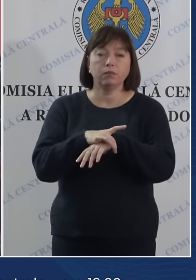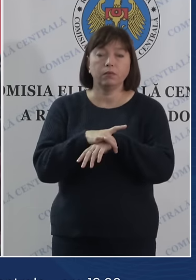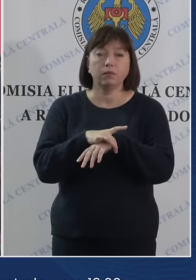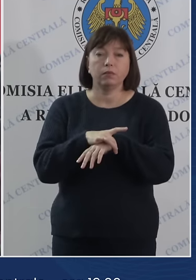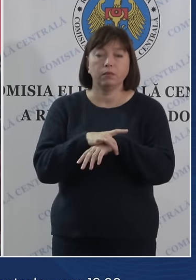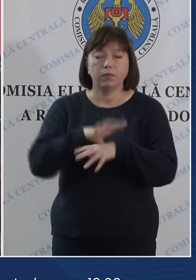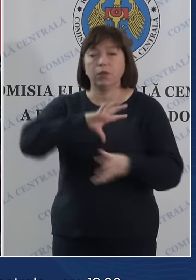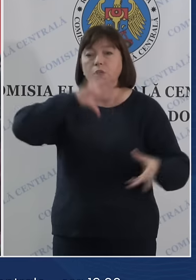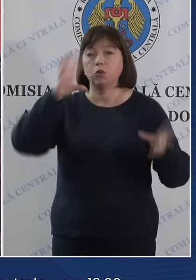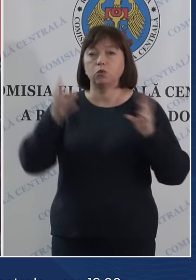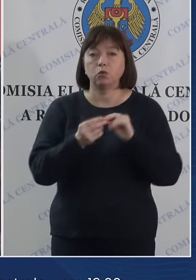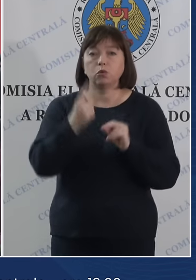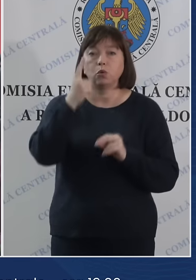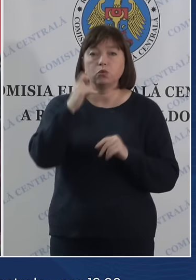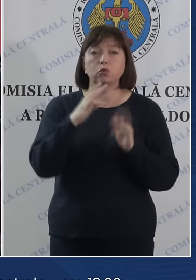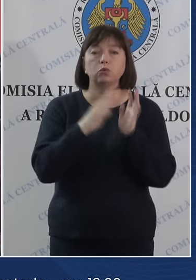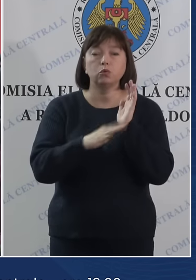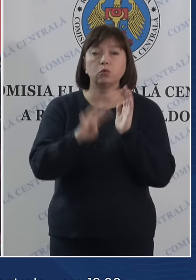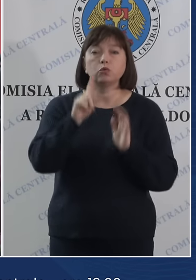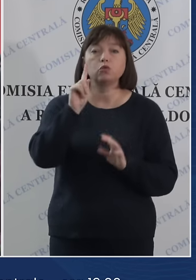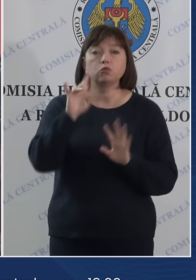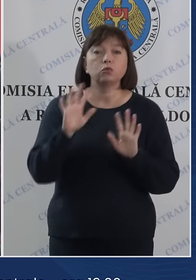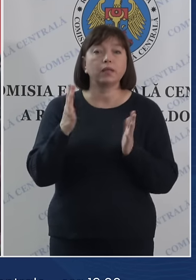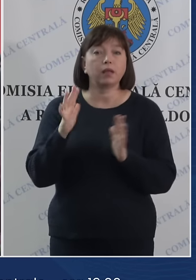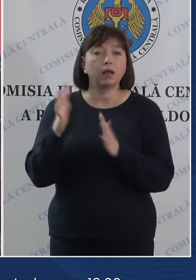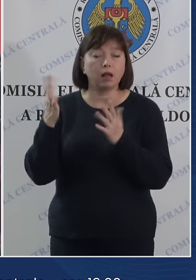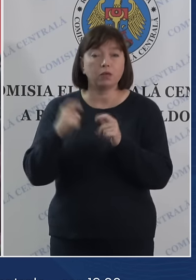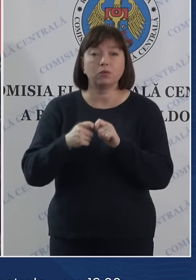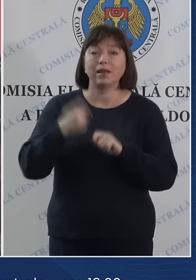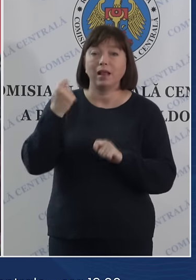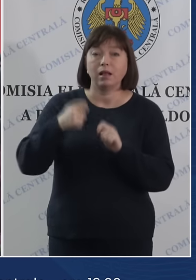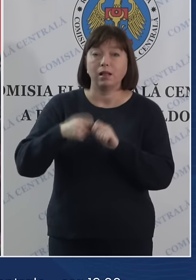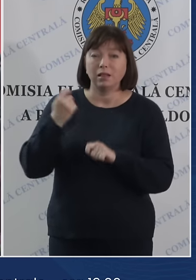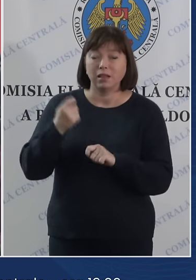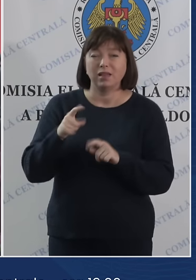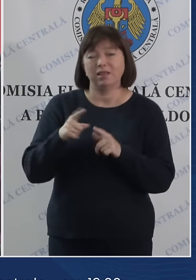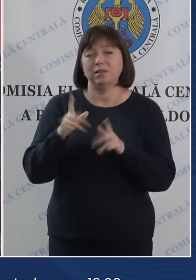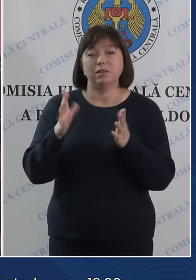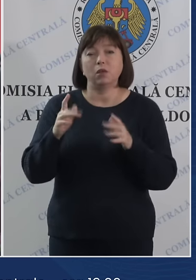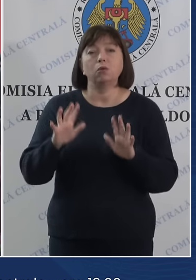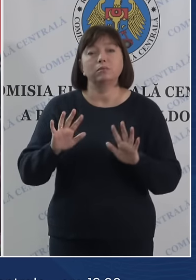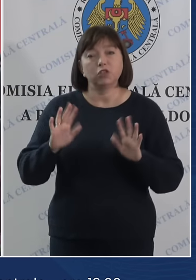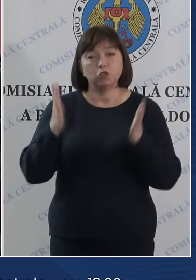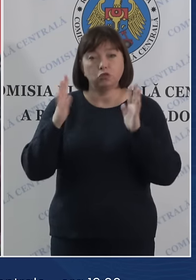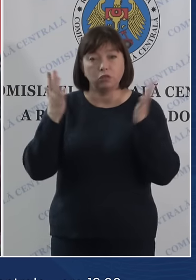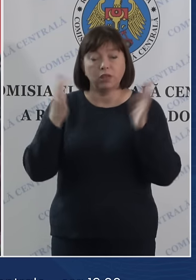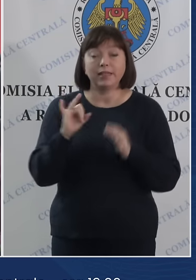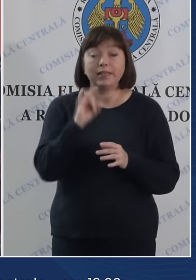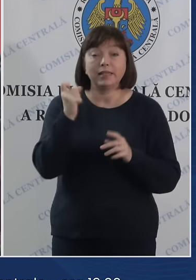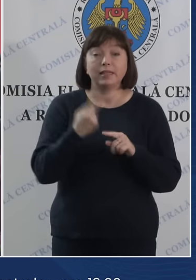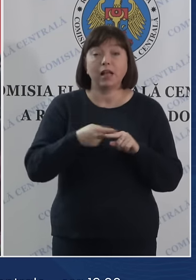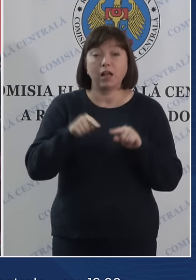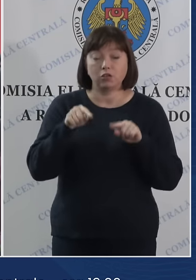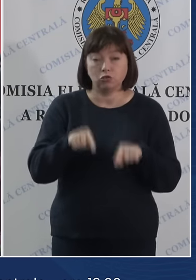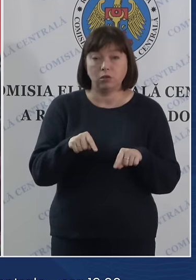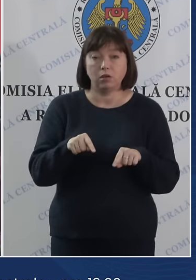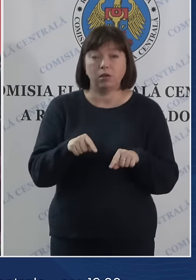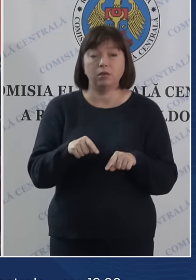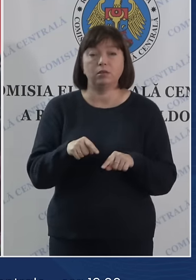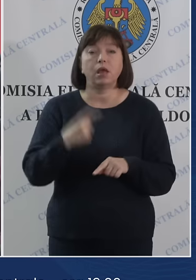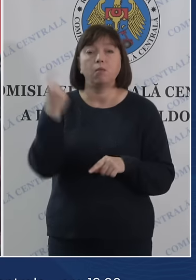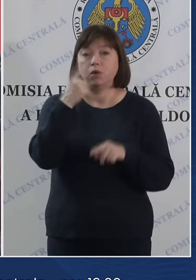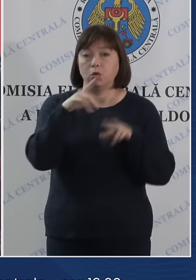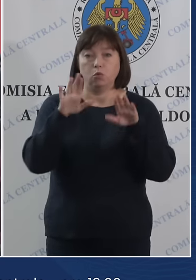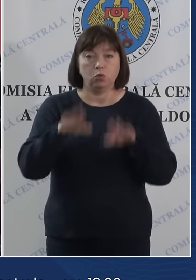în total 191 de cazuri de încălcări sau incidente. Dintre acestea, iarăși, pe